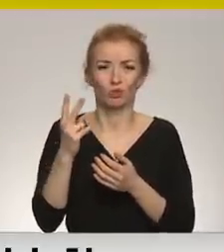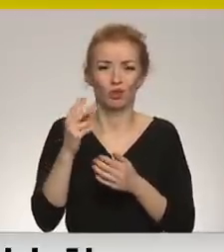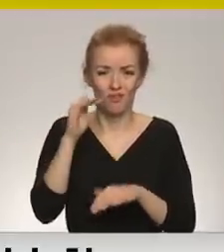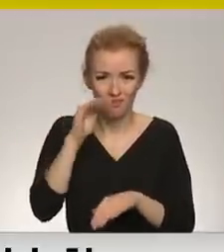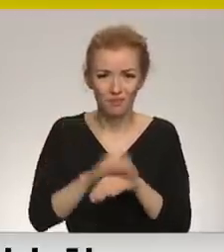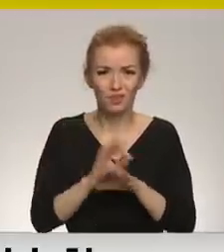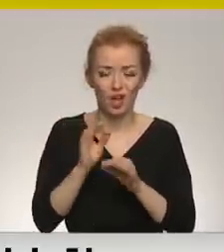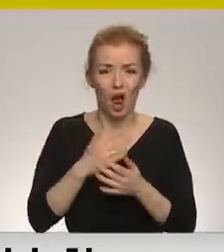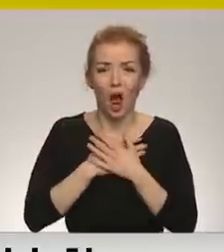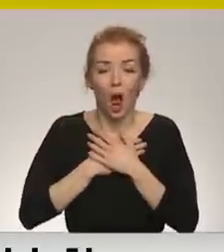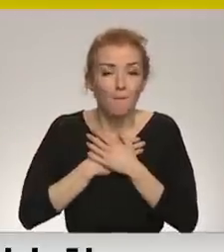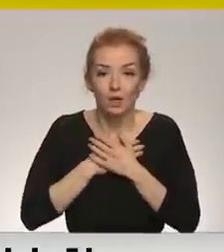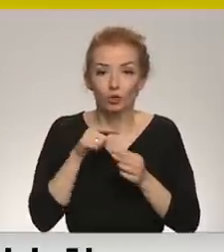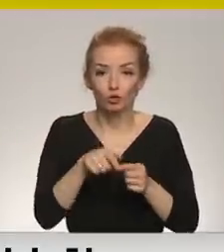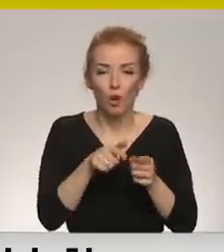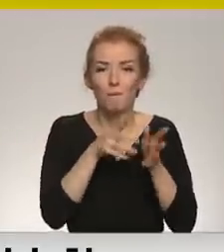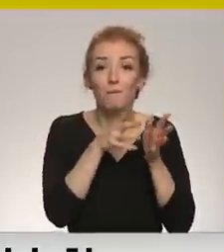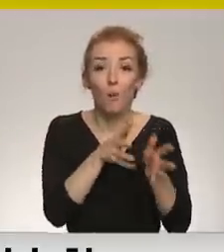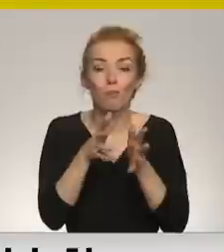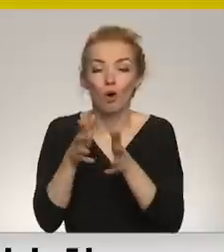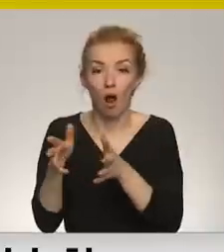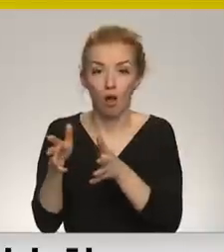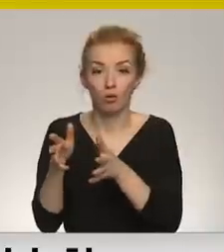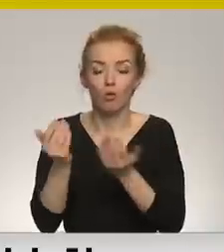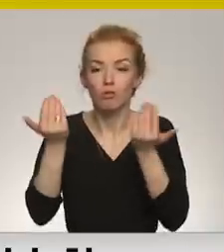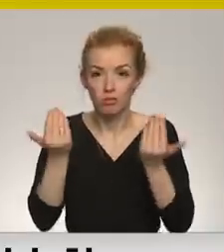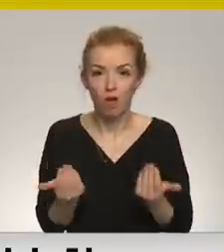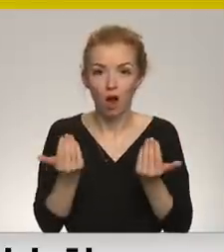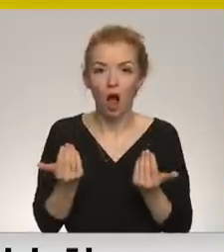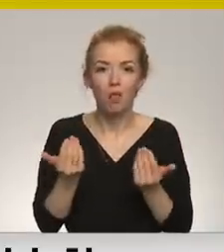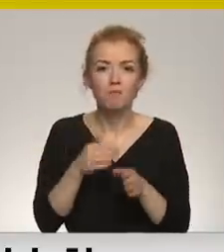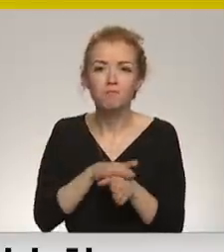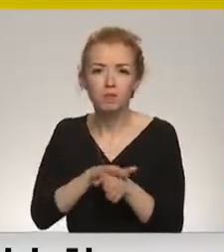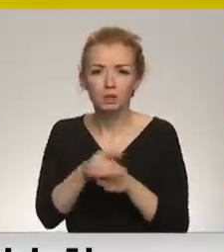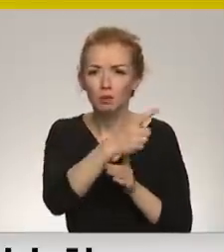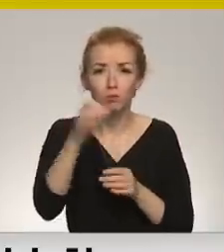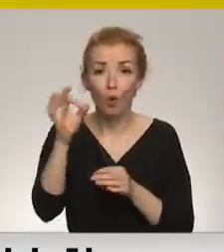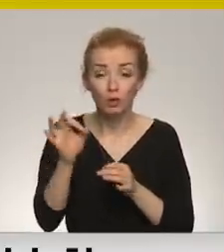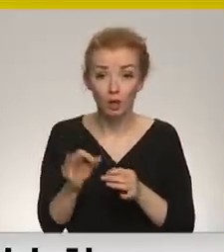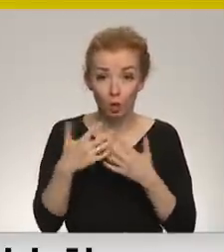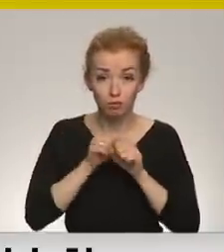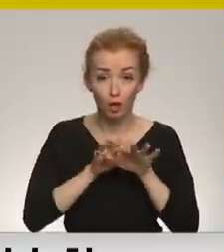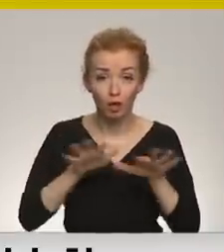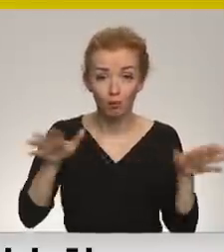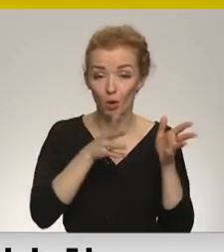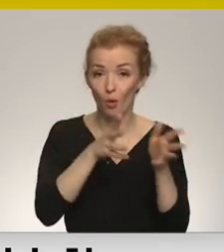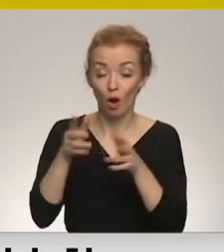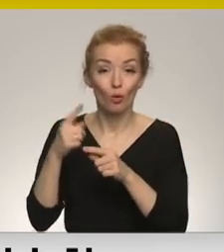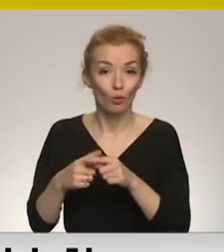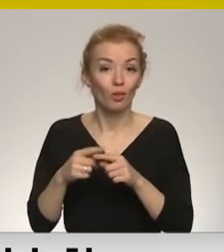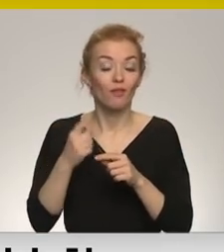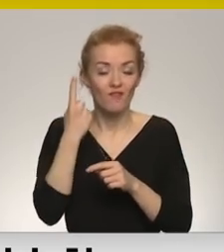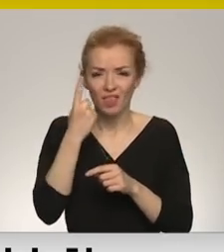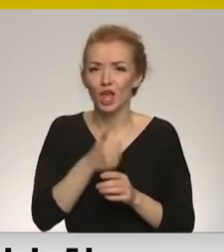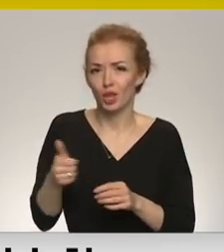apbrīnojuši šo propagandas mašīnu vēl pirms kara, tagad ir ieslēgta pilnā jaudā. Līdz ar to viena lieta, kas patiešām ir,